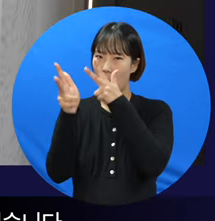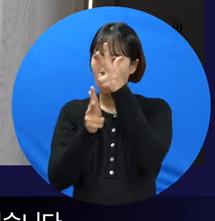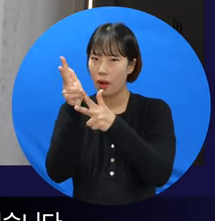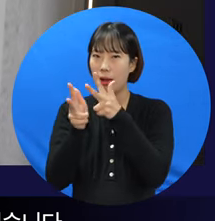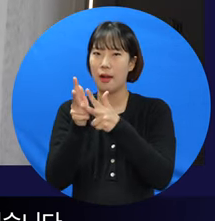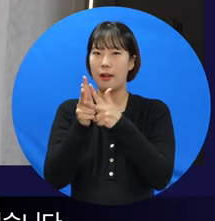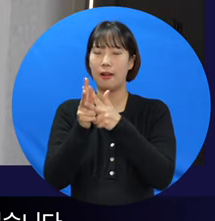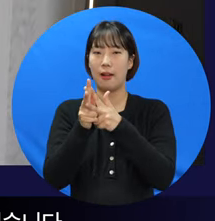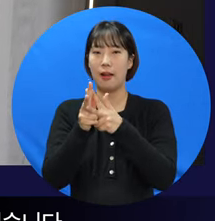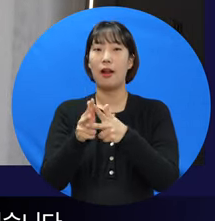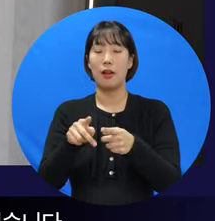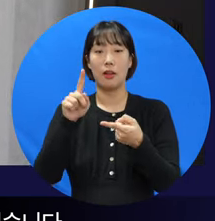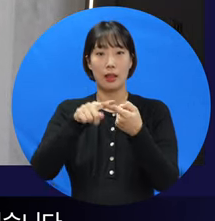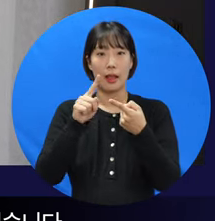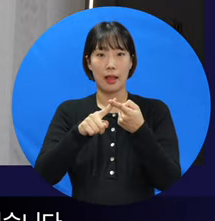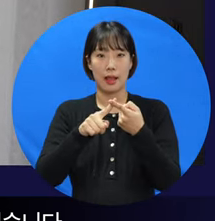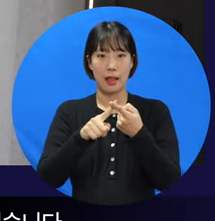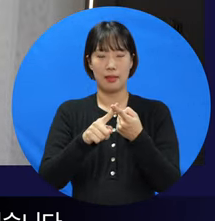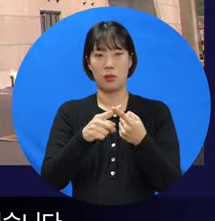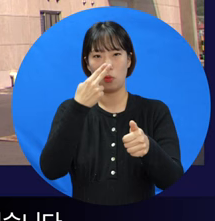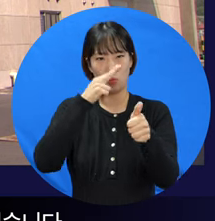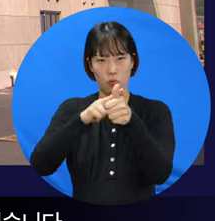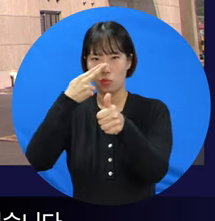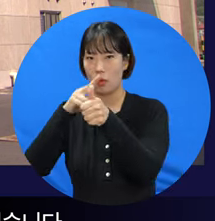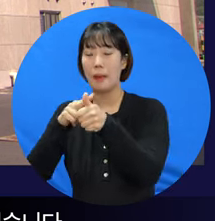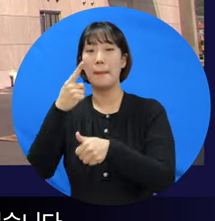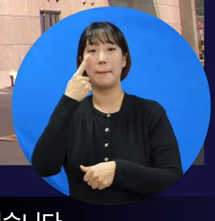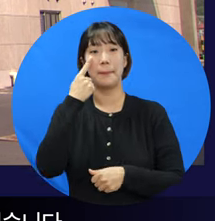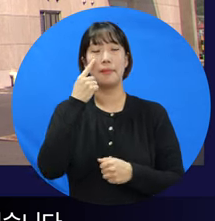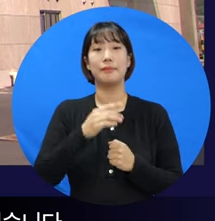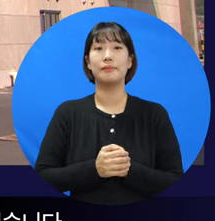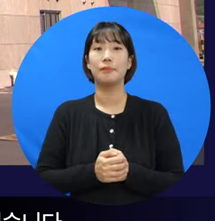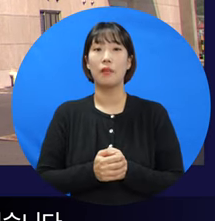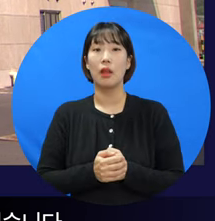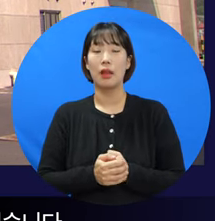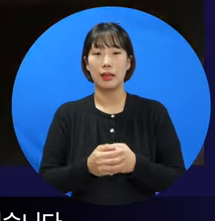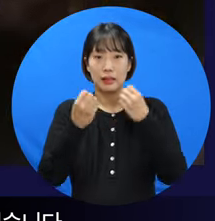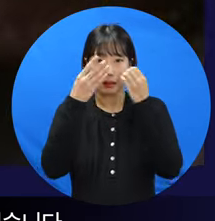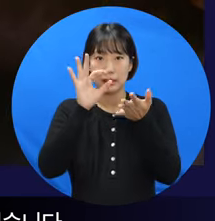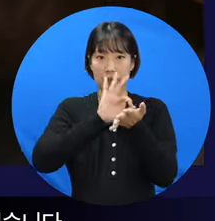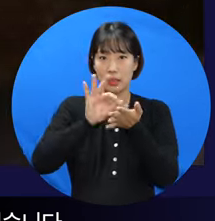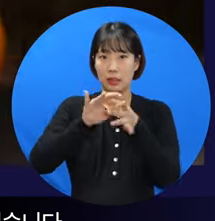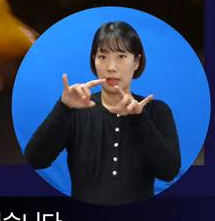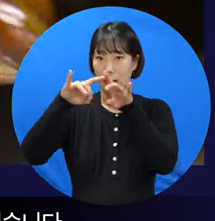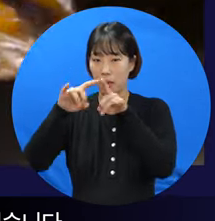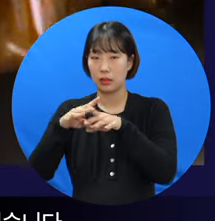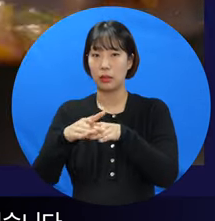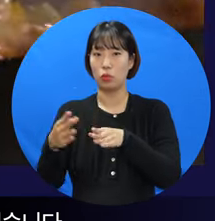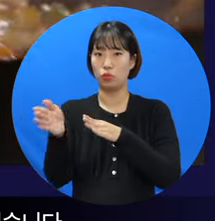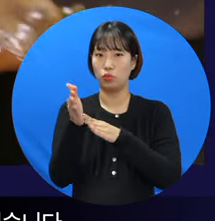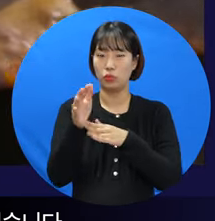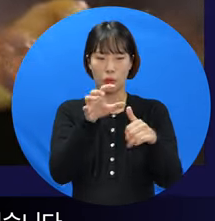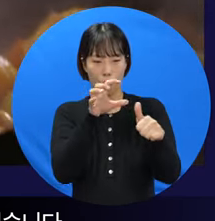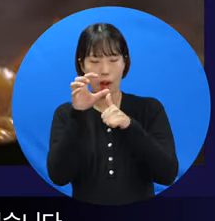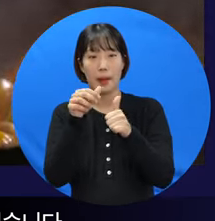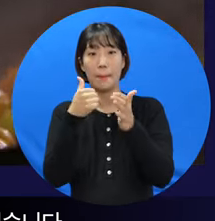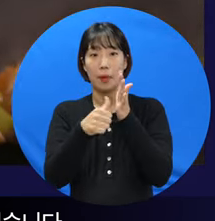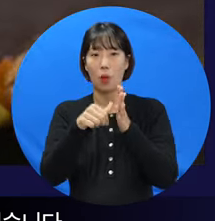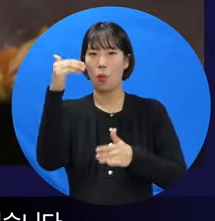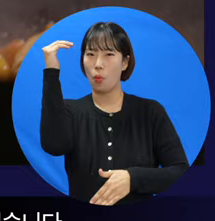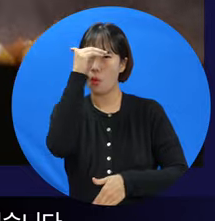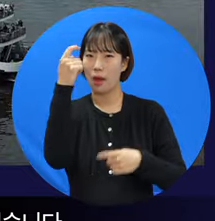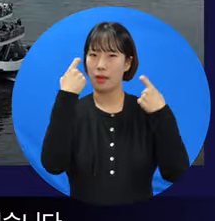문화관광 도시의 면모를 선보이겠습니다. 이처럼 신재생에너지산업, 수산식품산업,